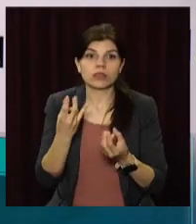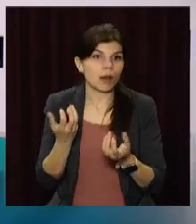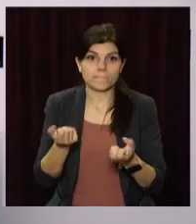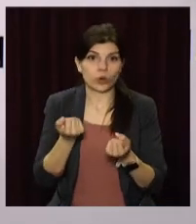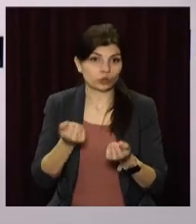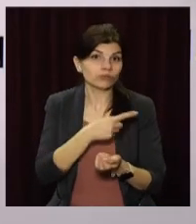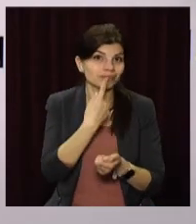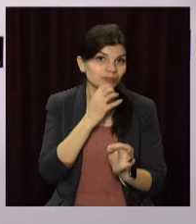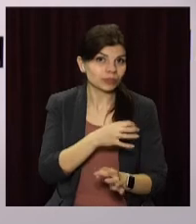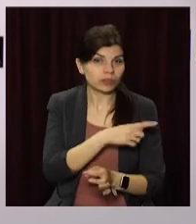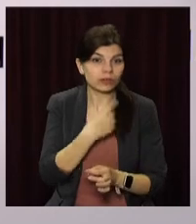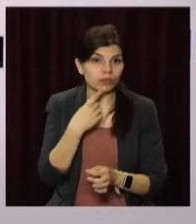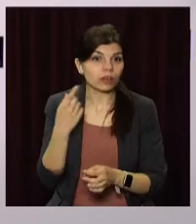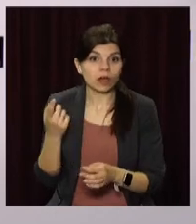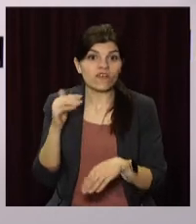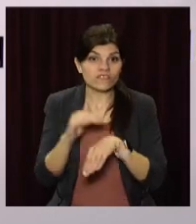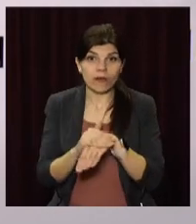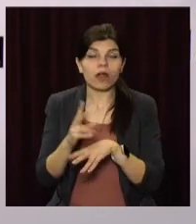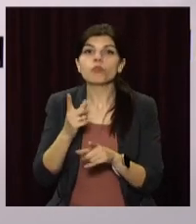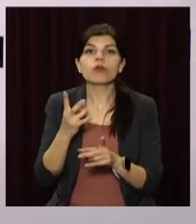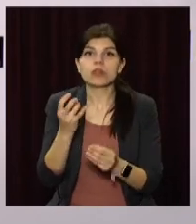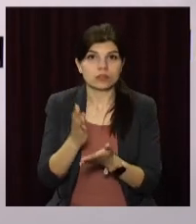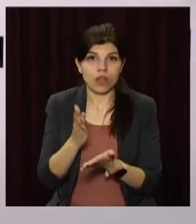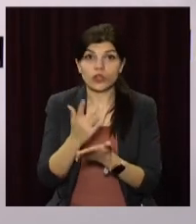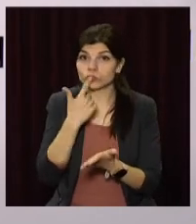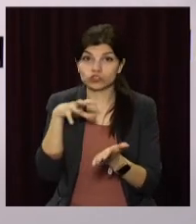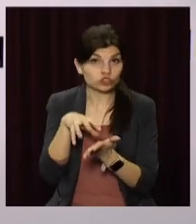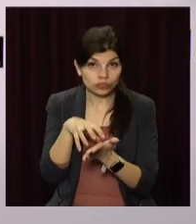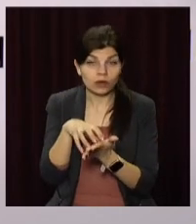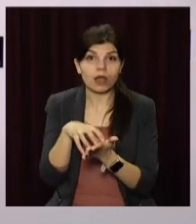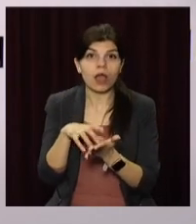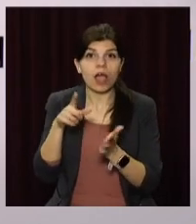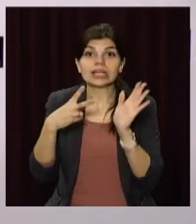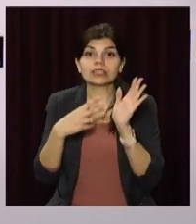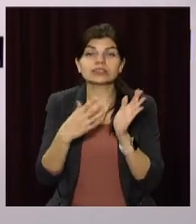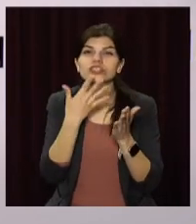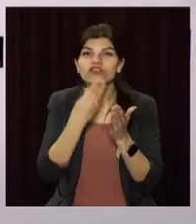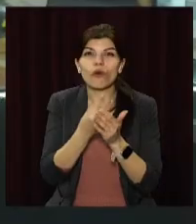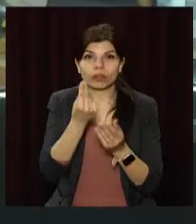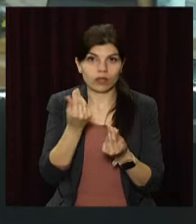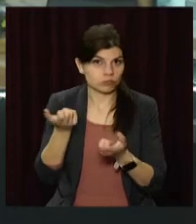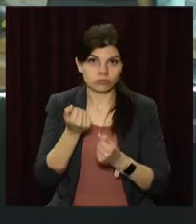так як вони фактично не знаходилися в красній зоні, вони не отримують свої 8 тисяч гривень.